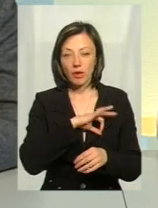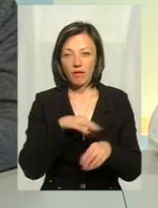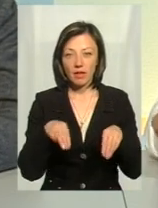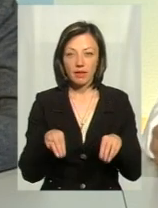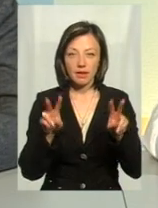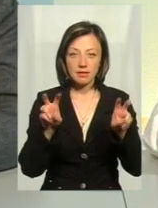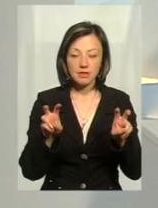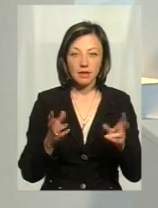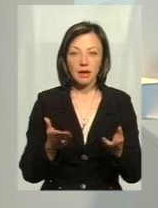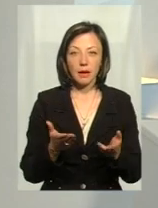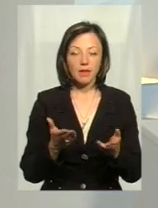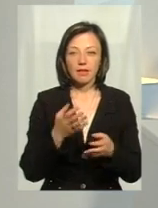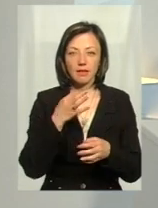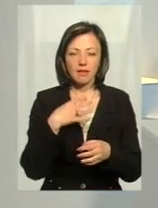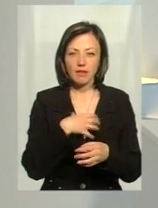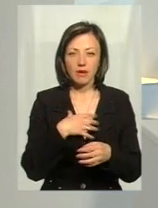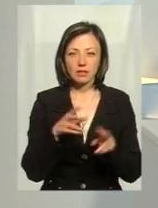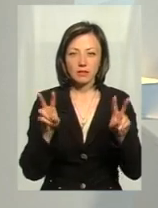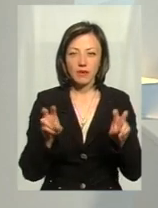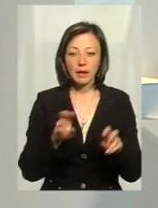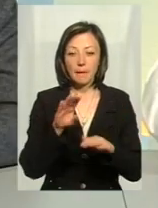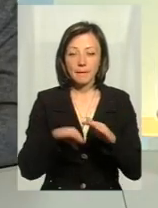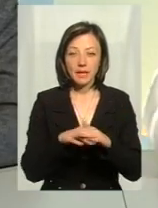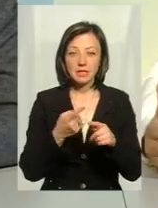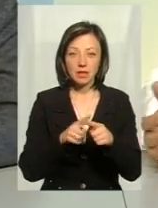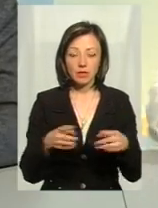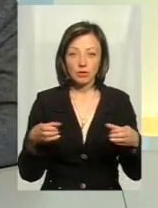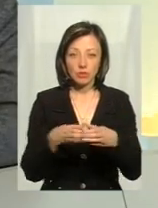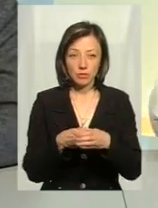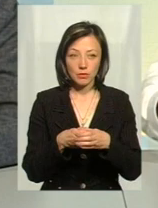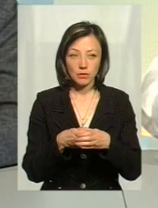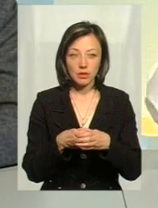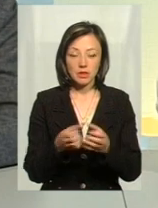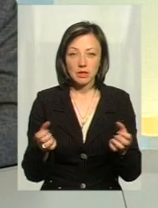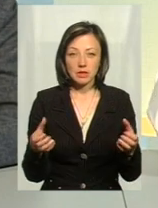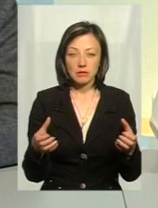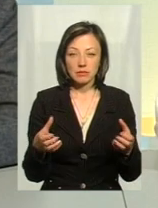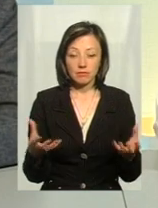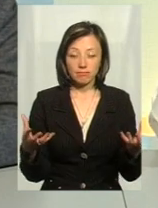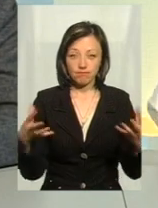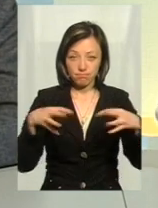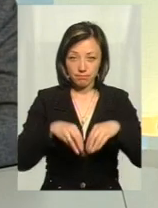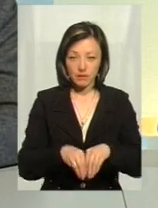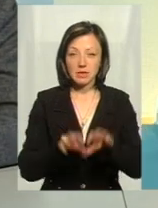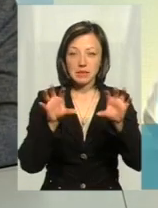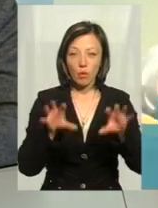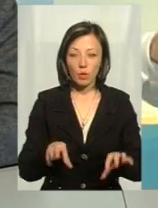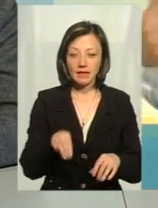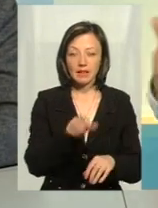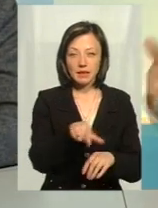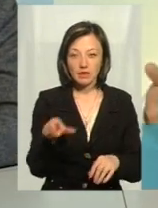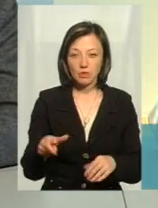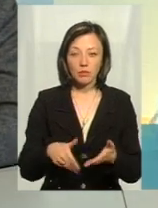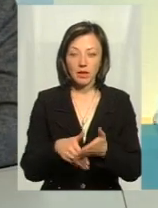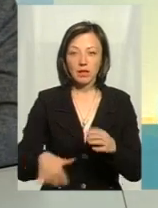легальне таксі, не важно як його. І під цією гідою зібрати легальних таксістів, допомогти їм, даже є